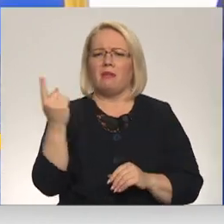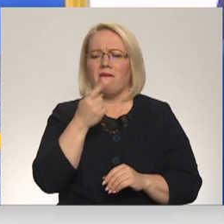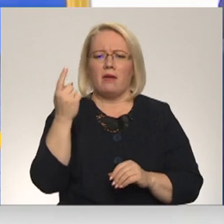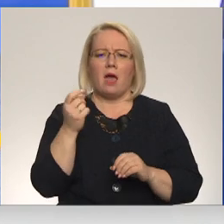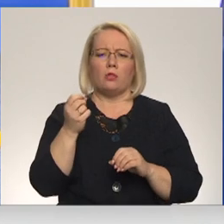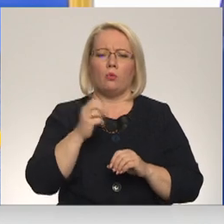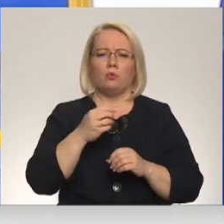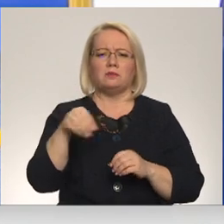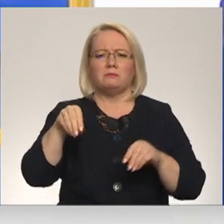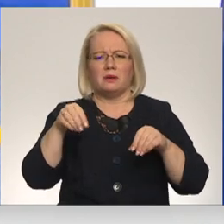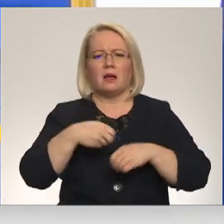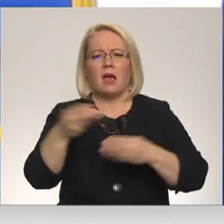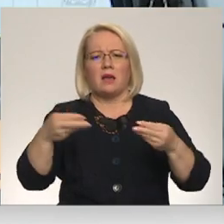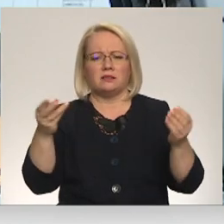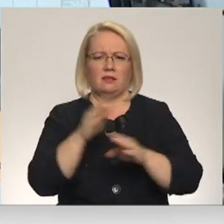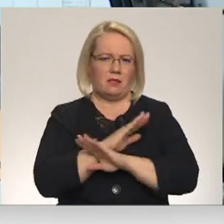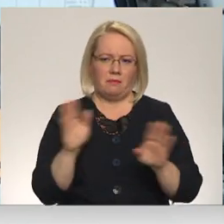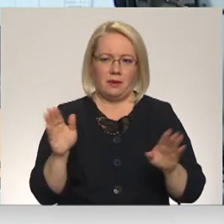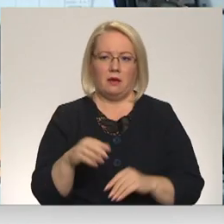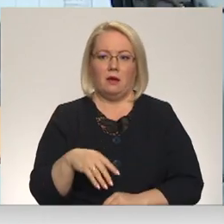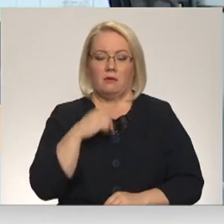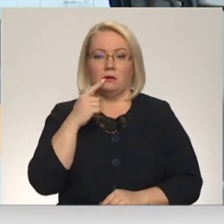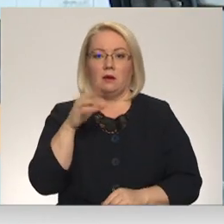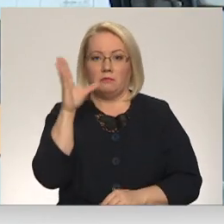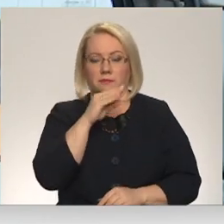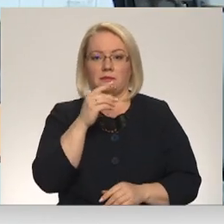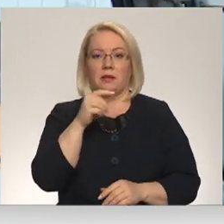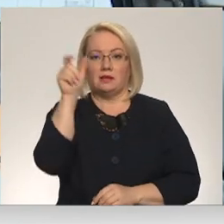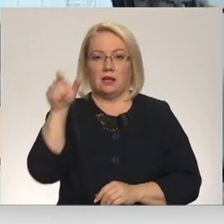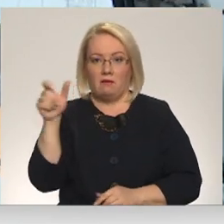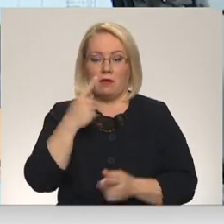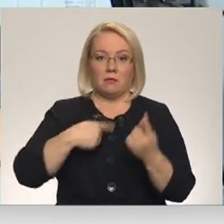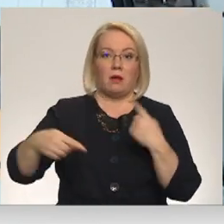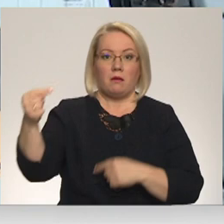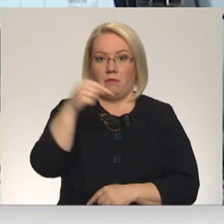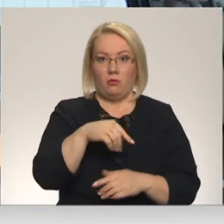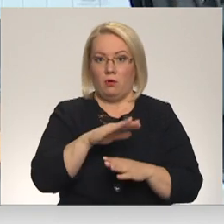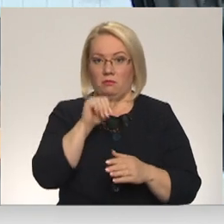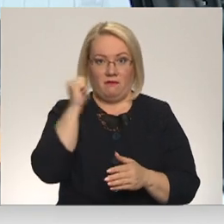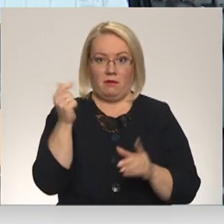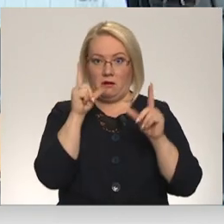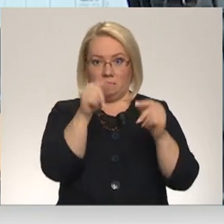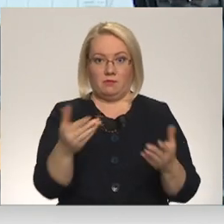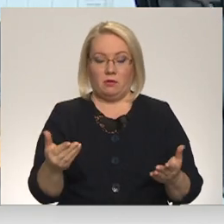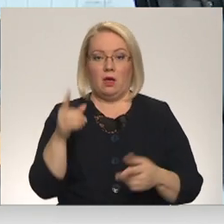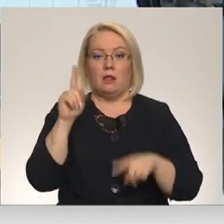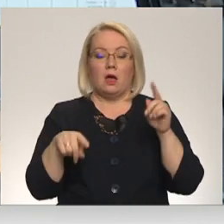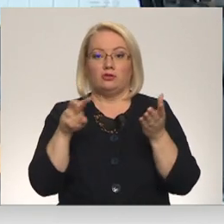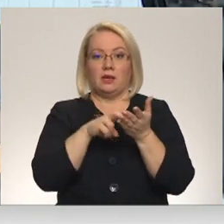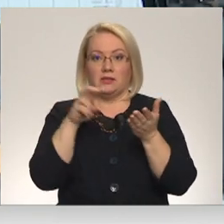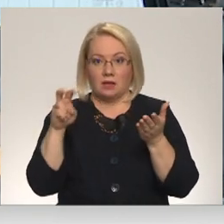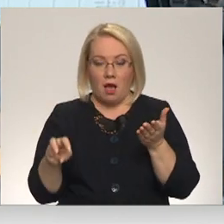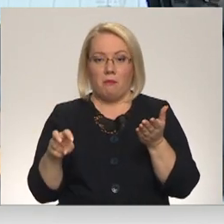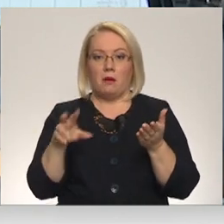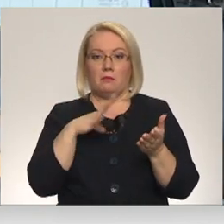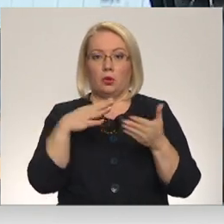nekā. Pasažierus jūs vedat atpakaļ tādos gadījumus? Atbrauc, atpakaļ pasažieru. Divi bija, kur daži izskāpa, kas bija